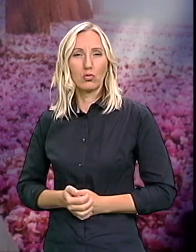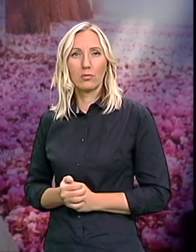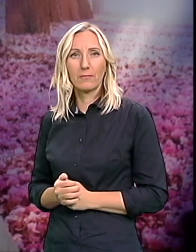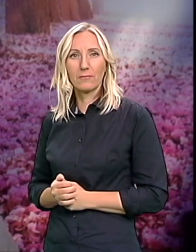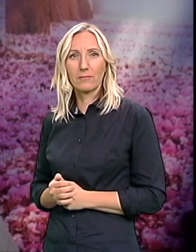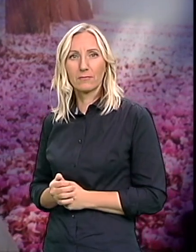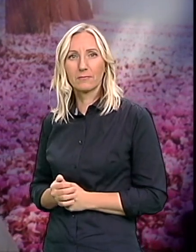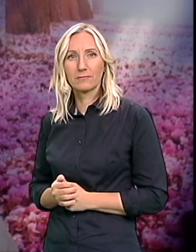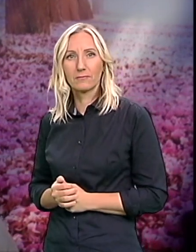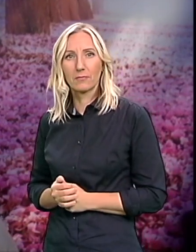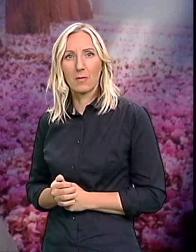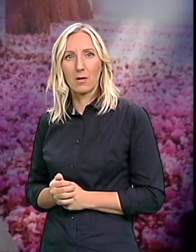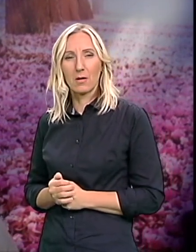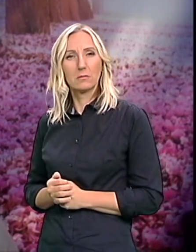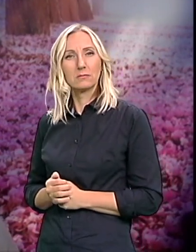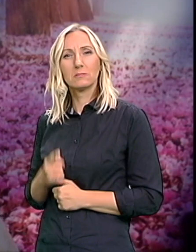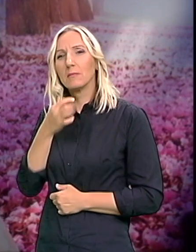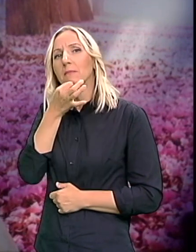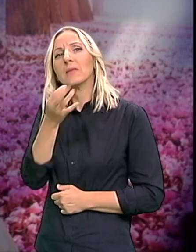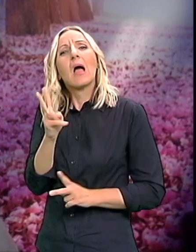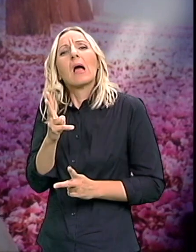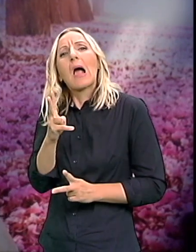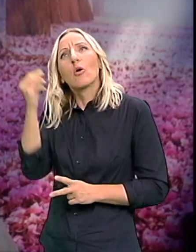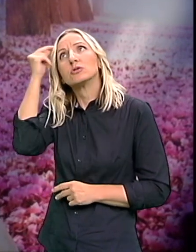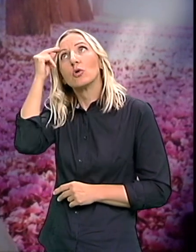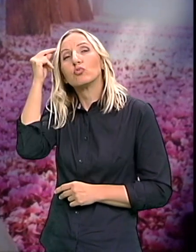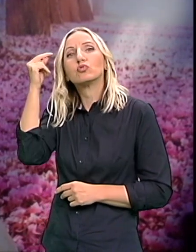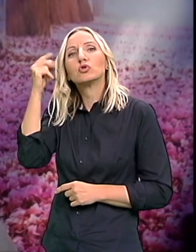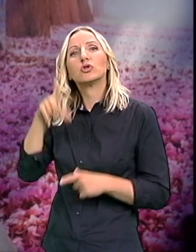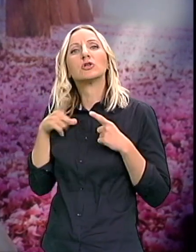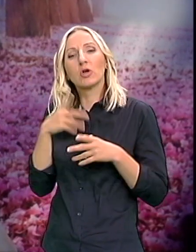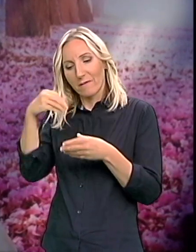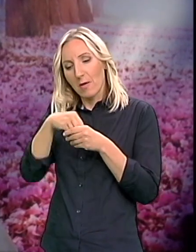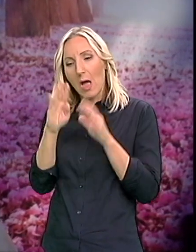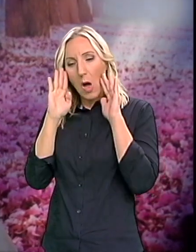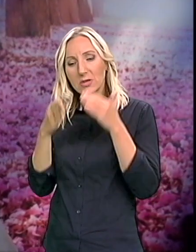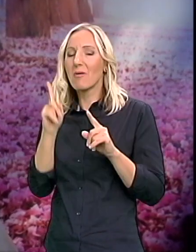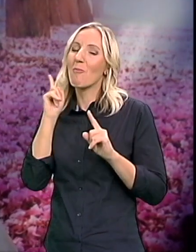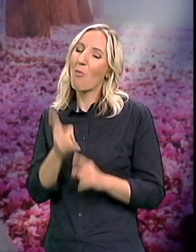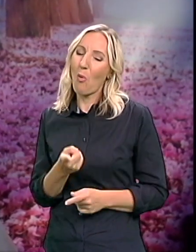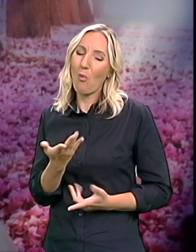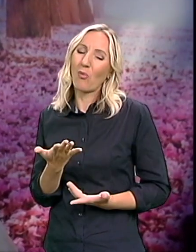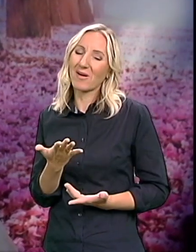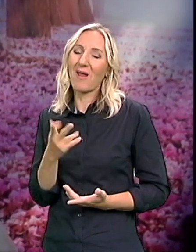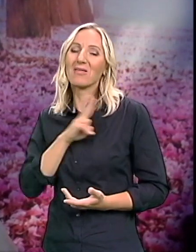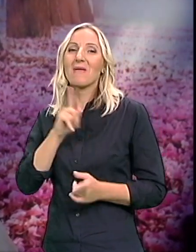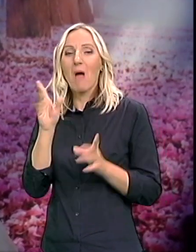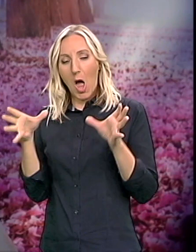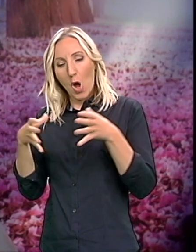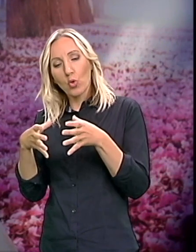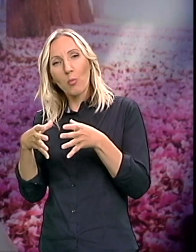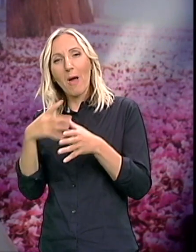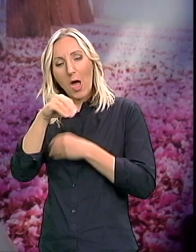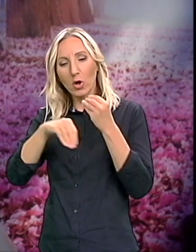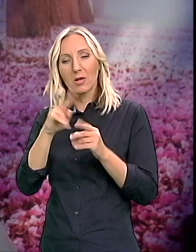Kako se uči da se živi sa autizmom? Pa znate šta Mora da postoje roditeljske grupe Koje će da vode stručnjaci